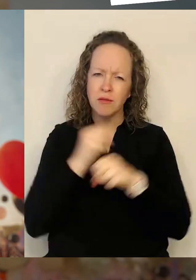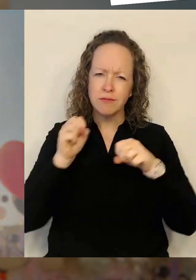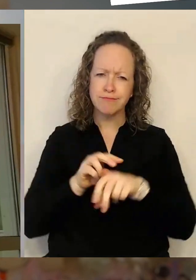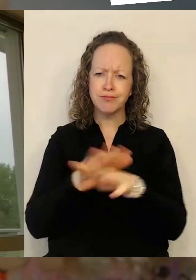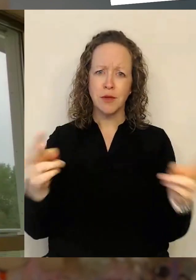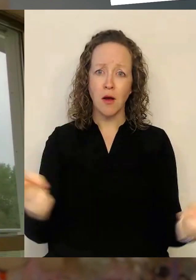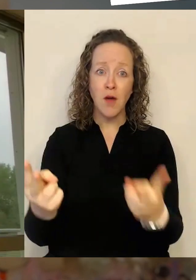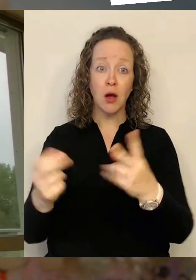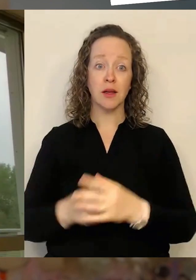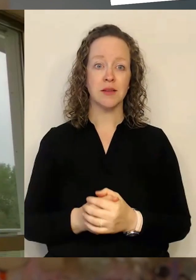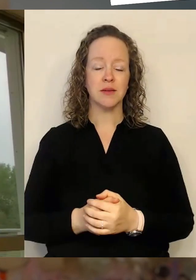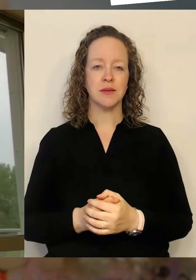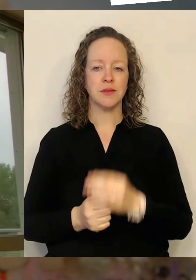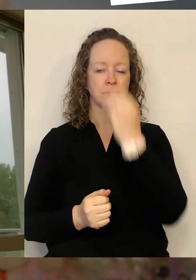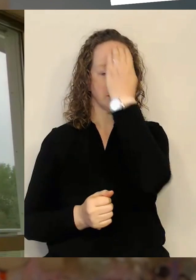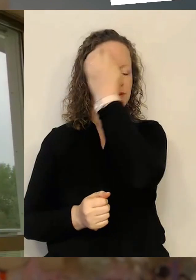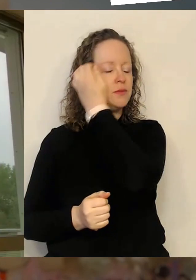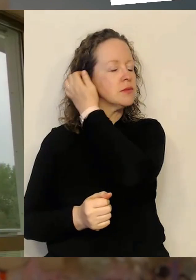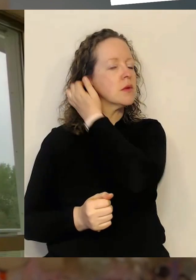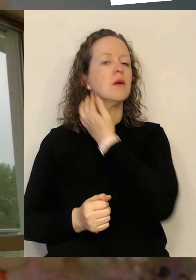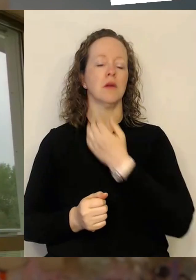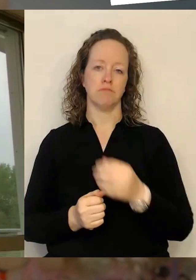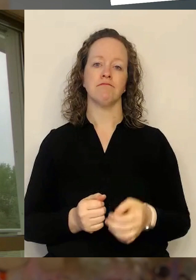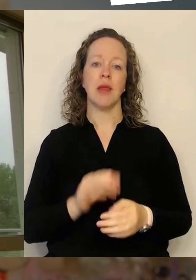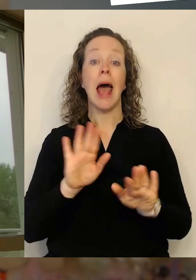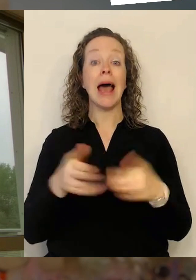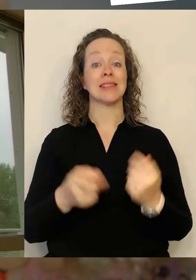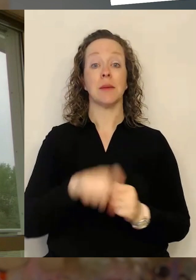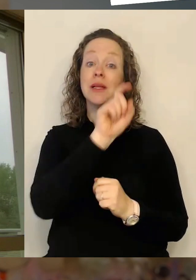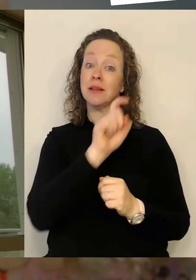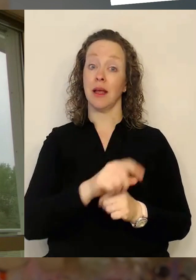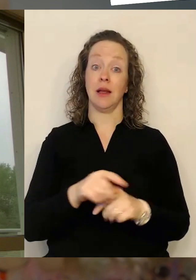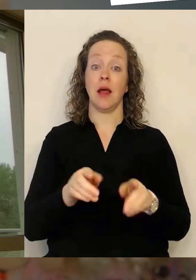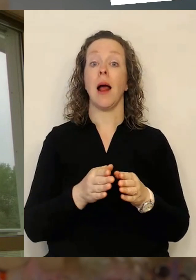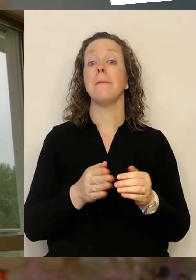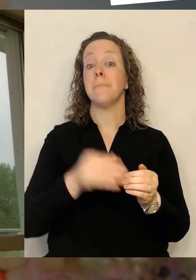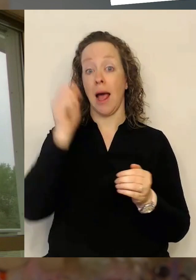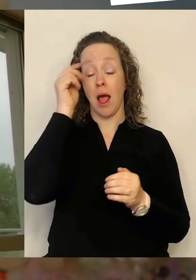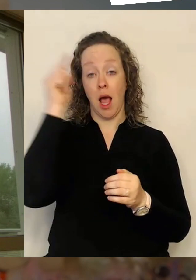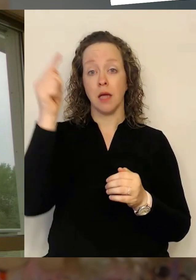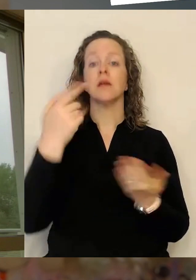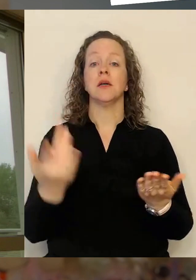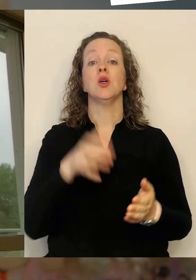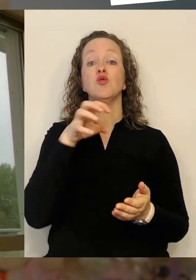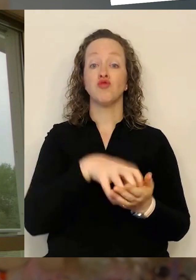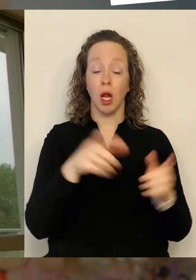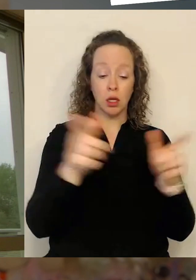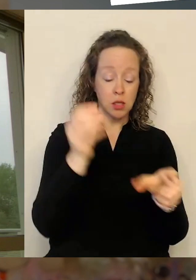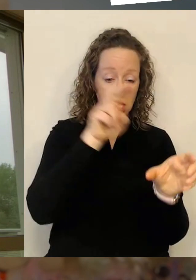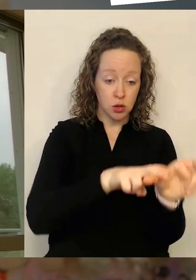haben wir eingerichtet einen Digitalbeirat, der entsprechend besetzt ist aus Menschen der Stadtgesellschaft, aber auch von